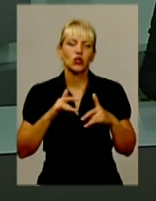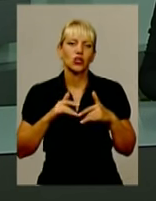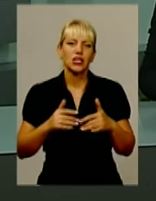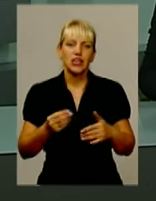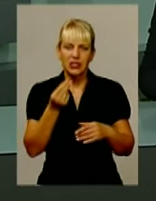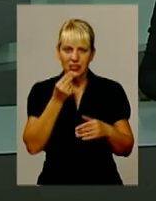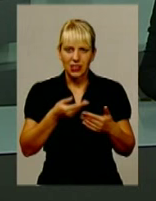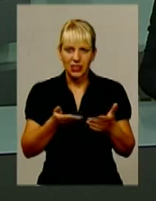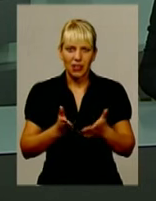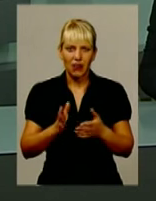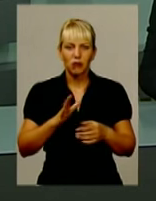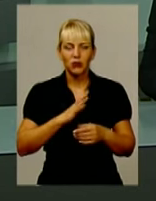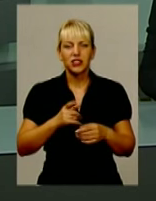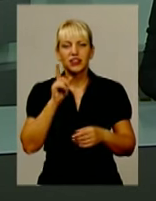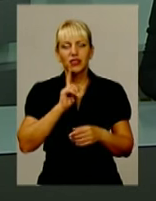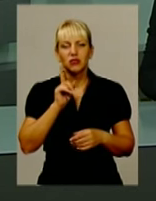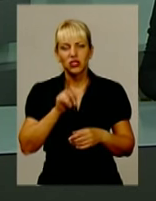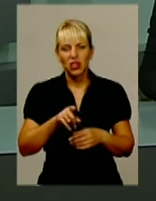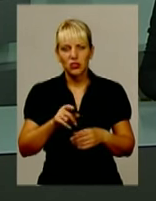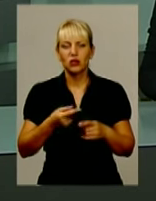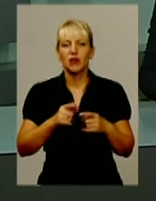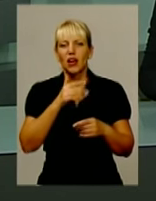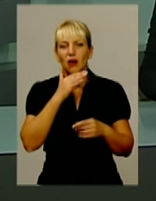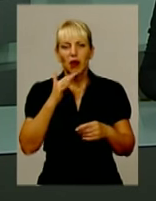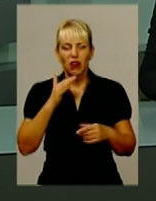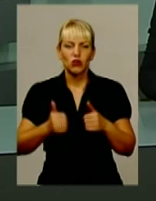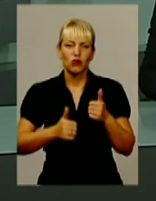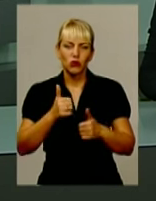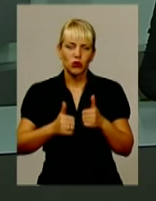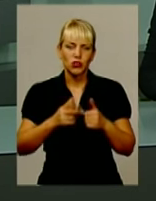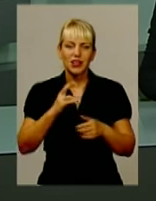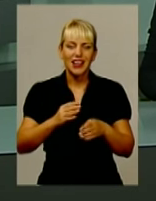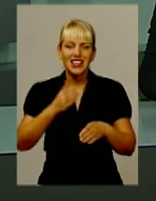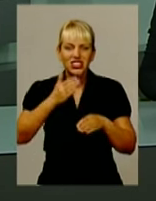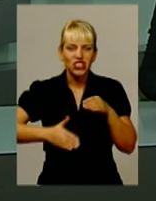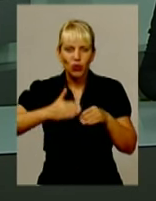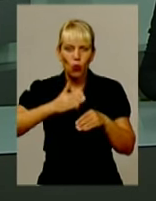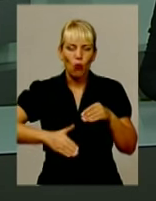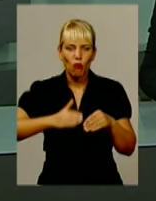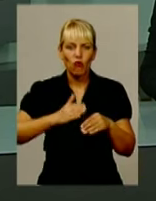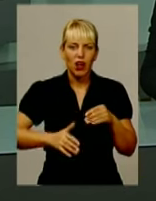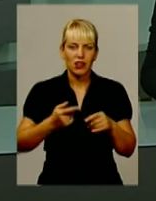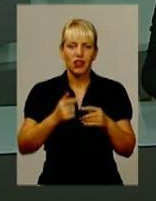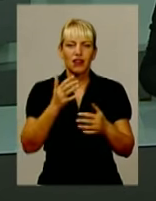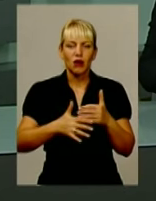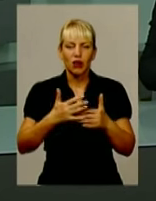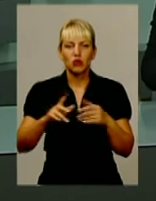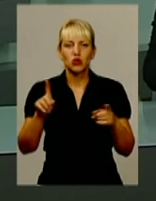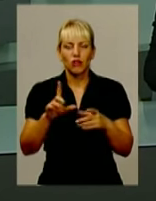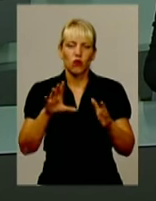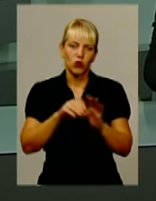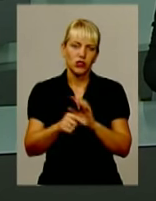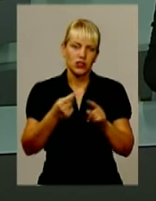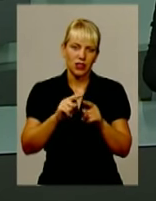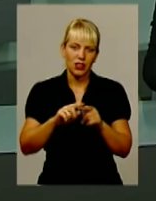покуштувати присутні. Тим часом глядачі повправлялися у конкурсі на шинкування основних інгредієнтів, які входять до цієї